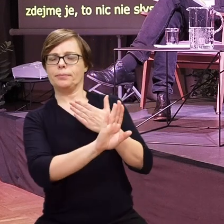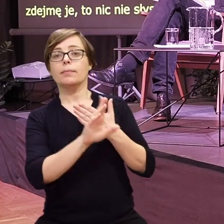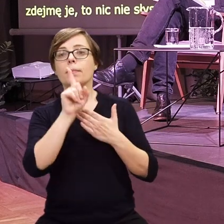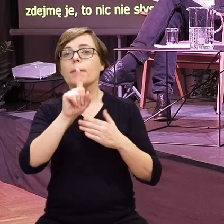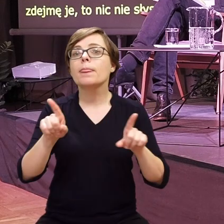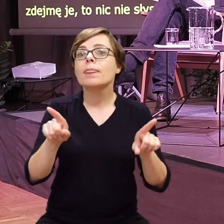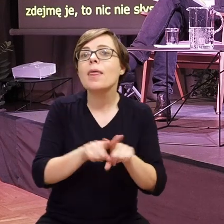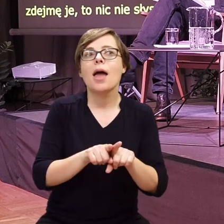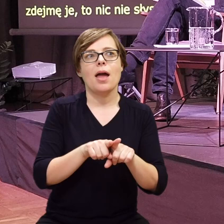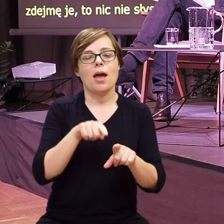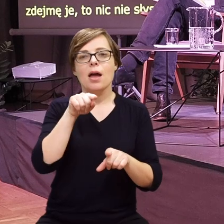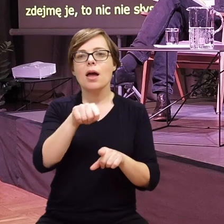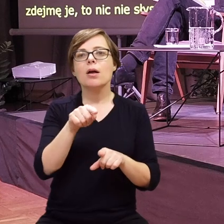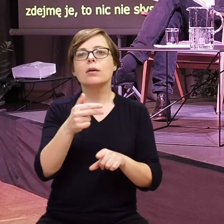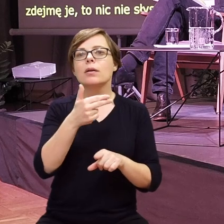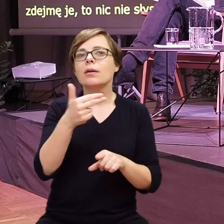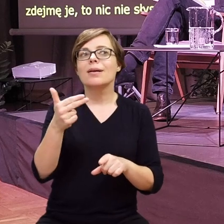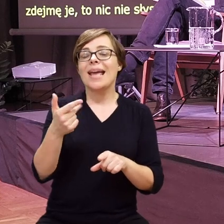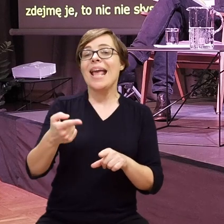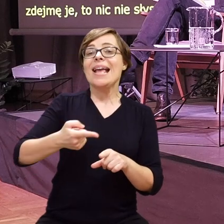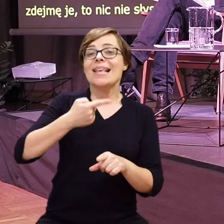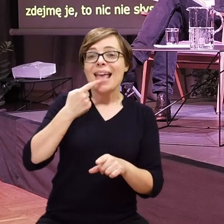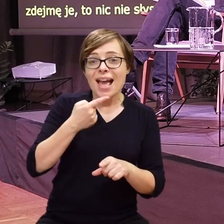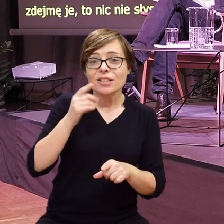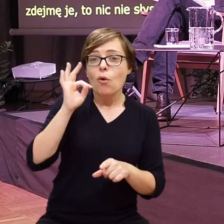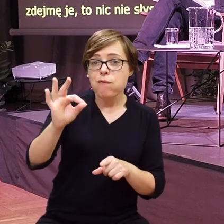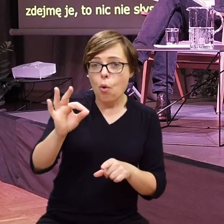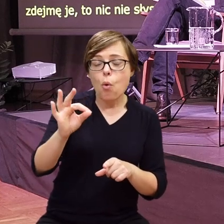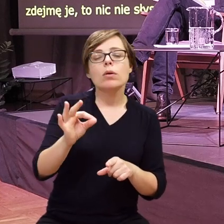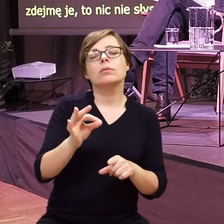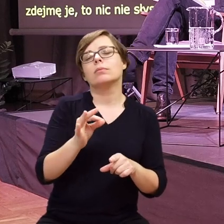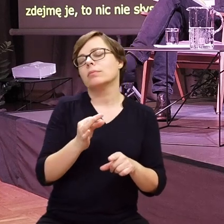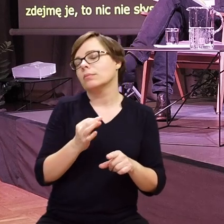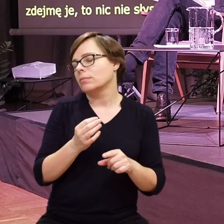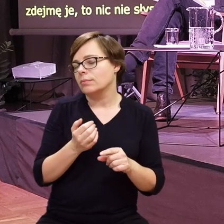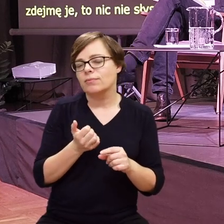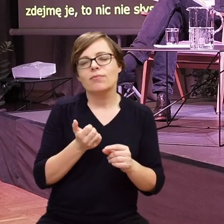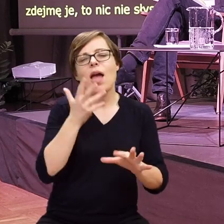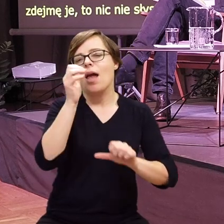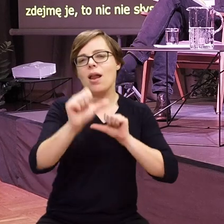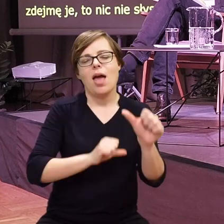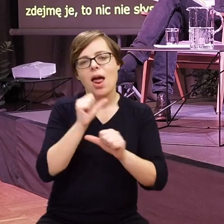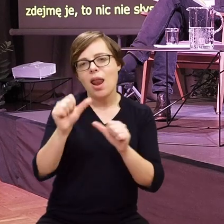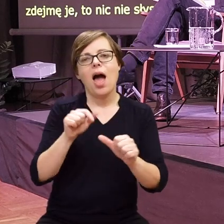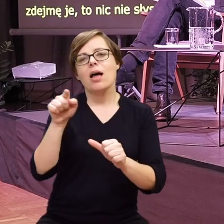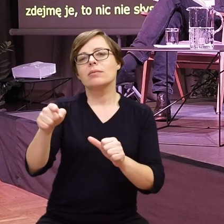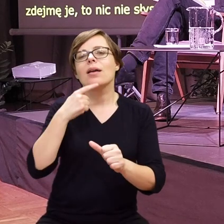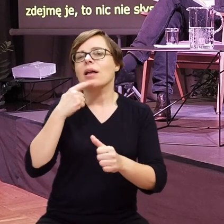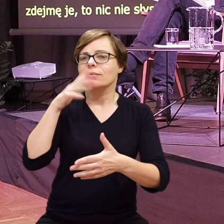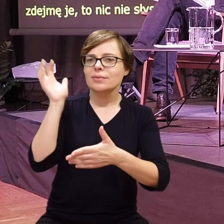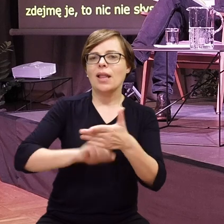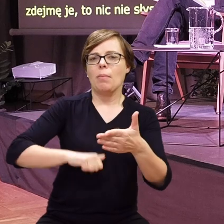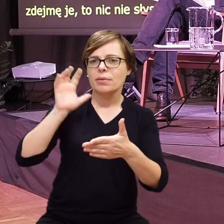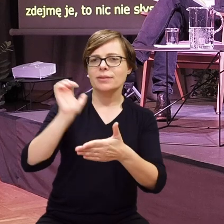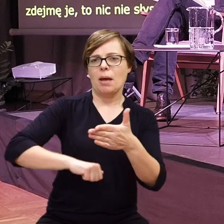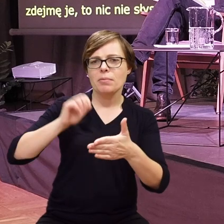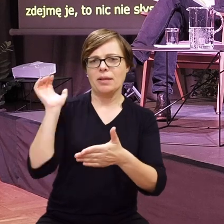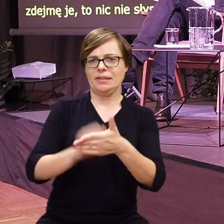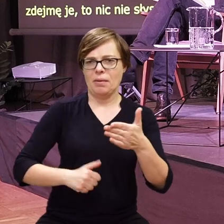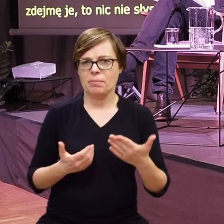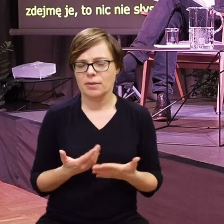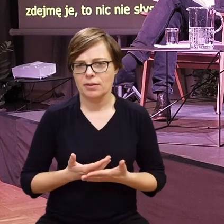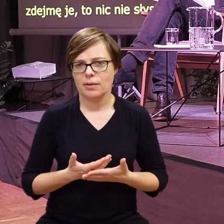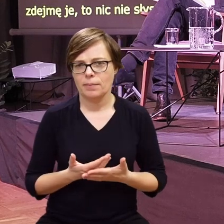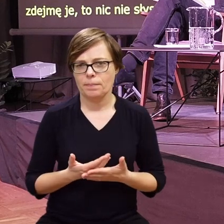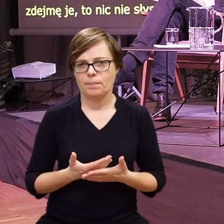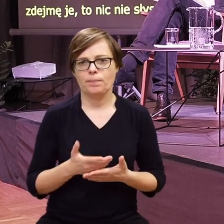który został im zabierany był przez tyle dekad i który z wiadomych